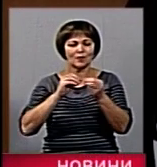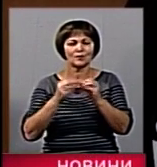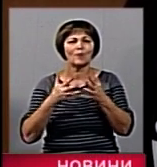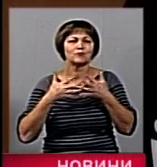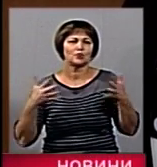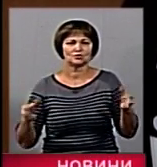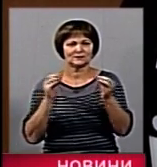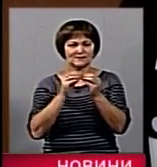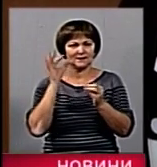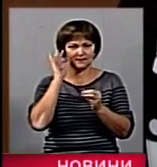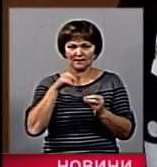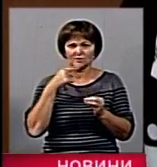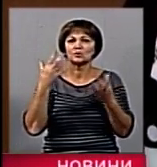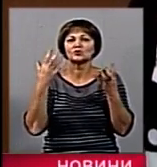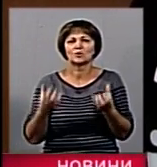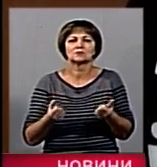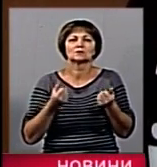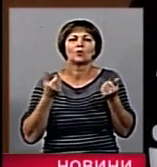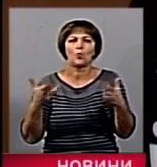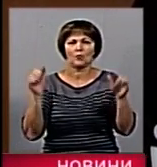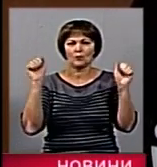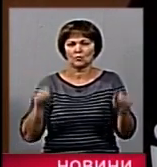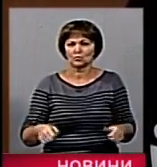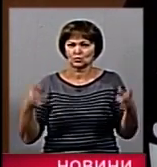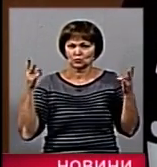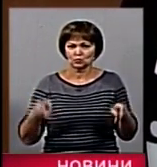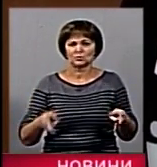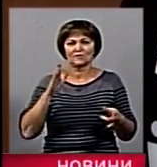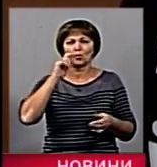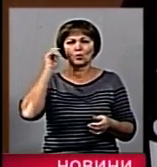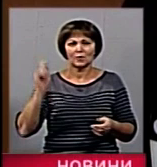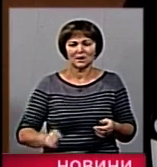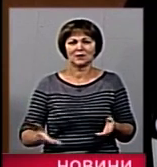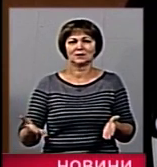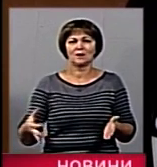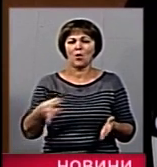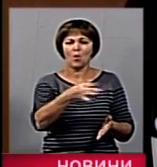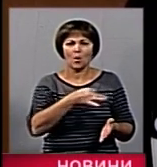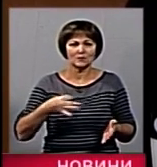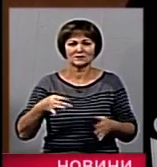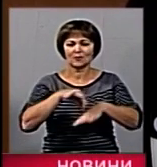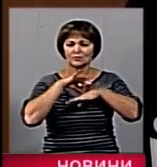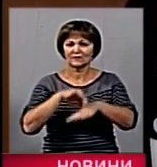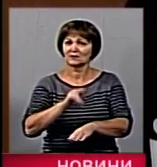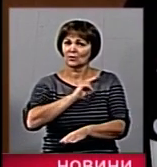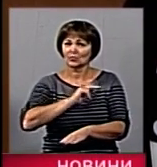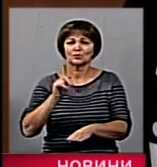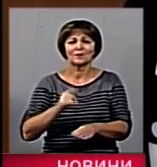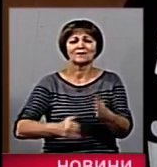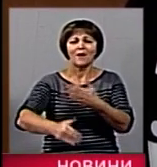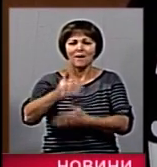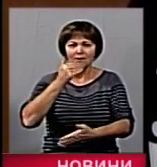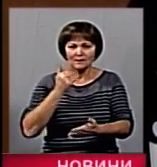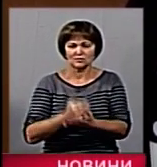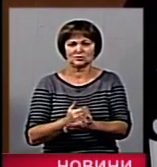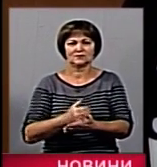ніж з десяток років. Скільки ще потрібно в Україні, в області провести роботу, щоб нарешті вже якось